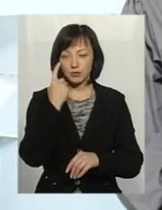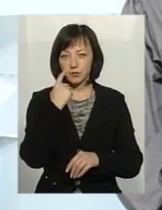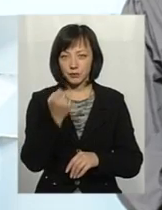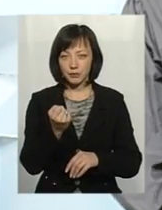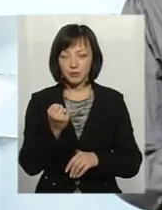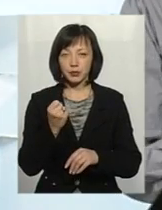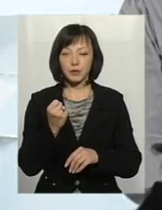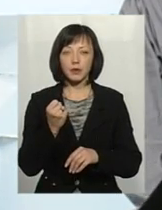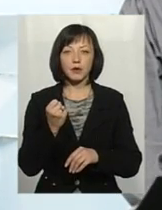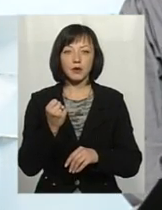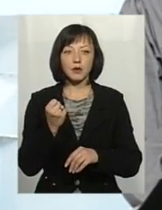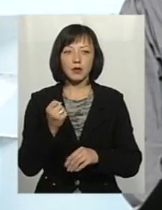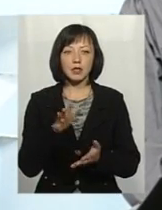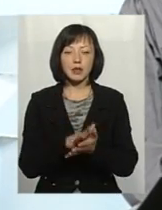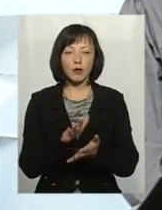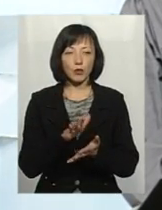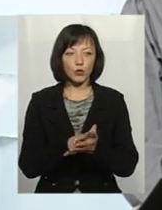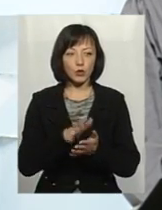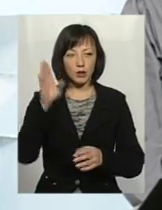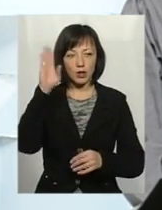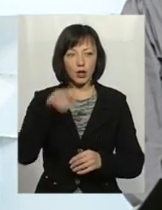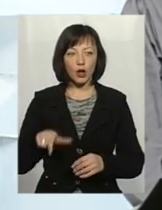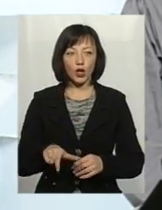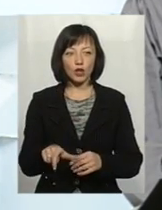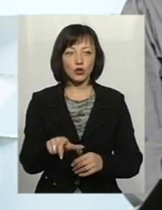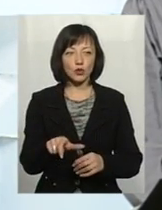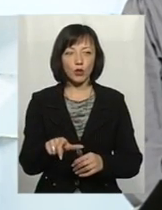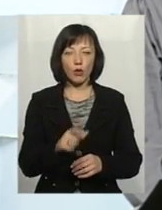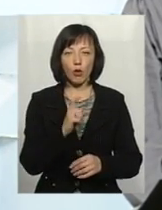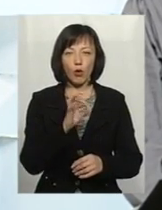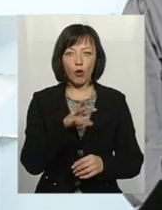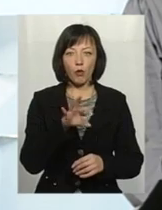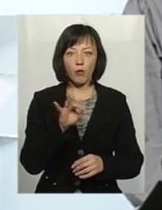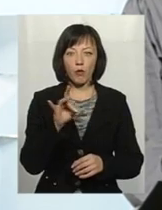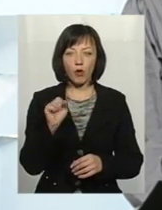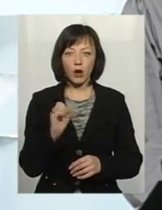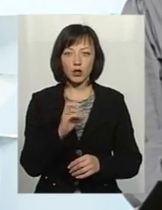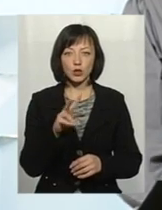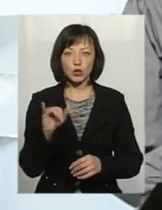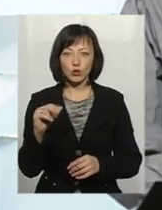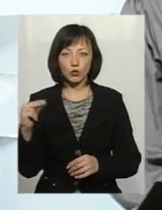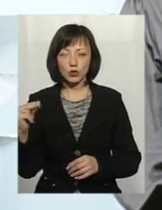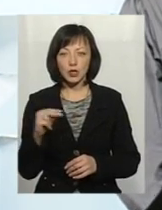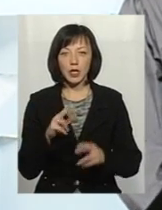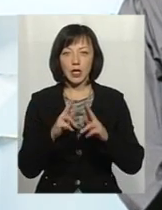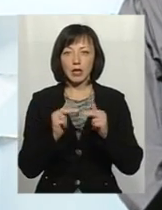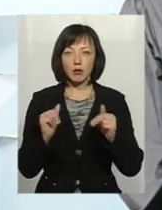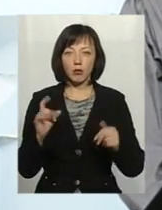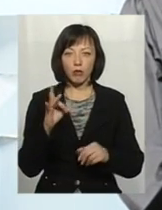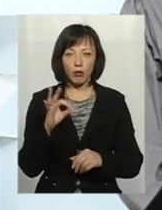забруднення річок, зокрема Хомори, Случі, а також Дніпра,